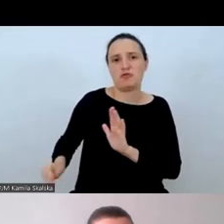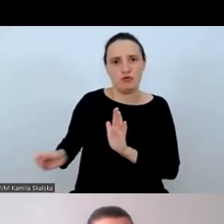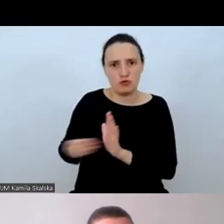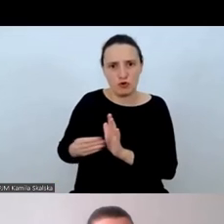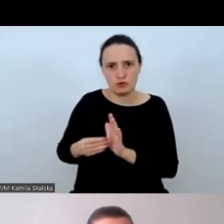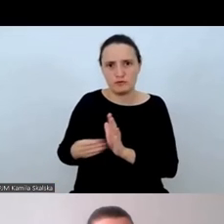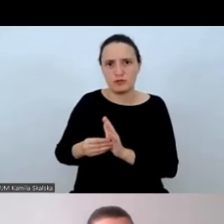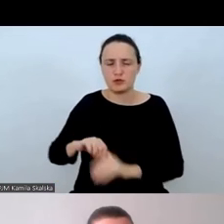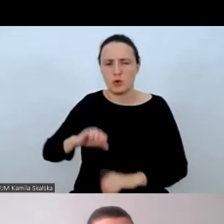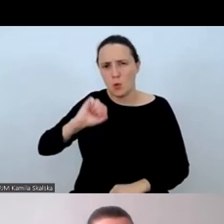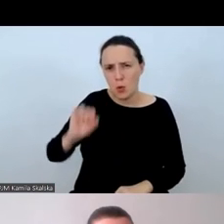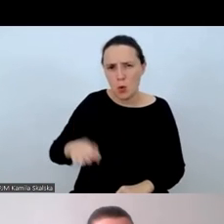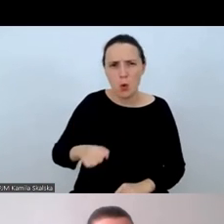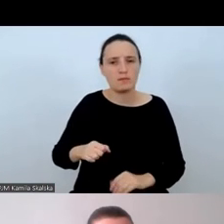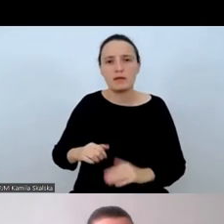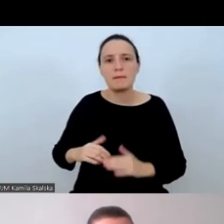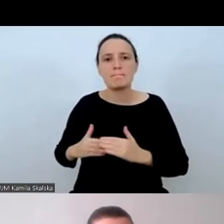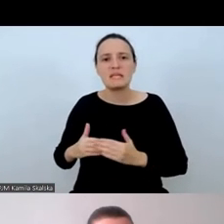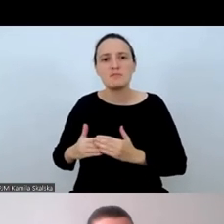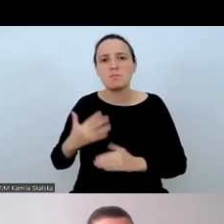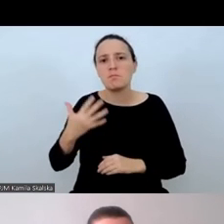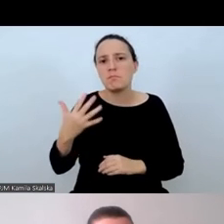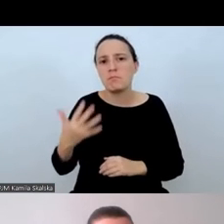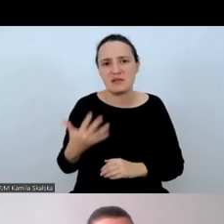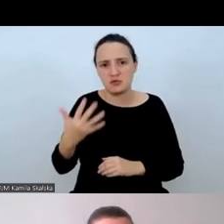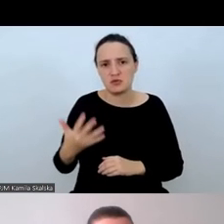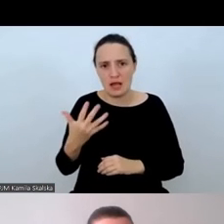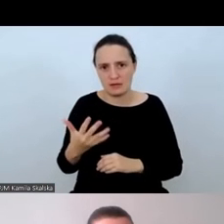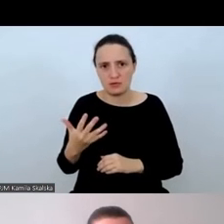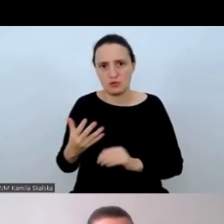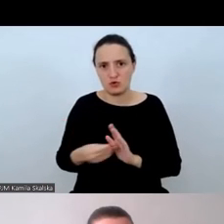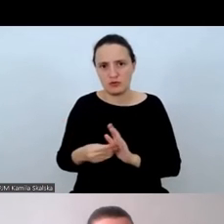przynajmniej pięć lat doświadczenia. Ich było w sumie siedmiu.